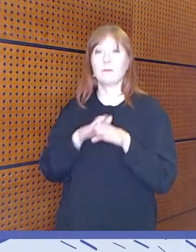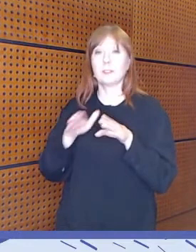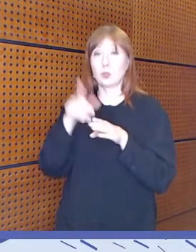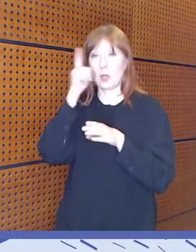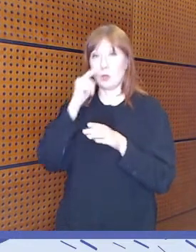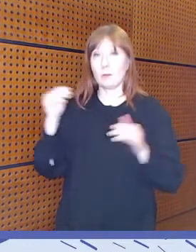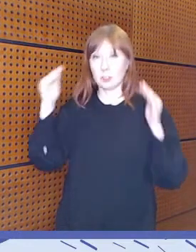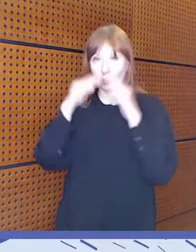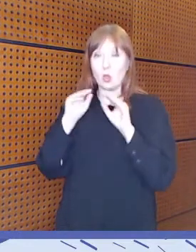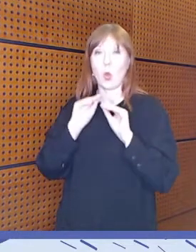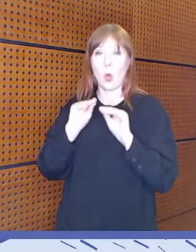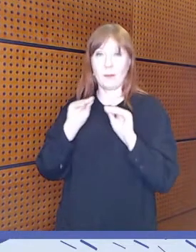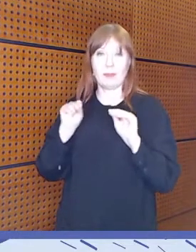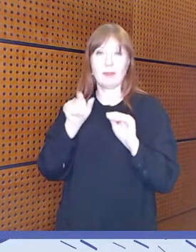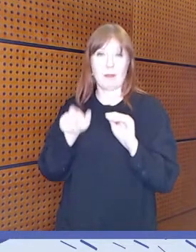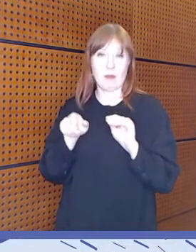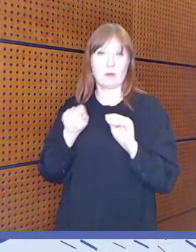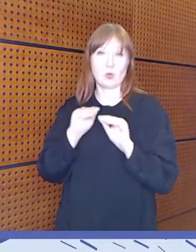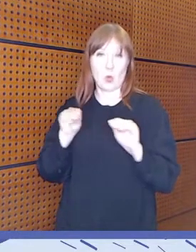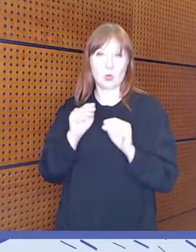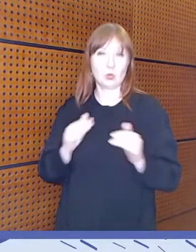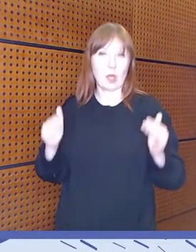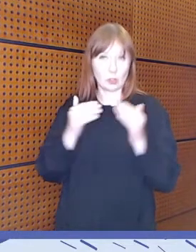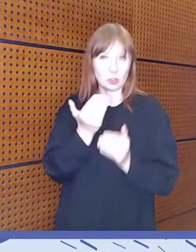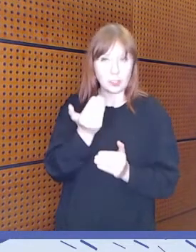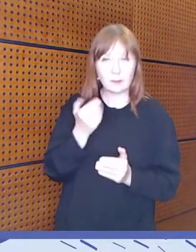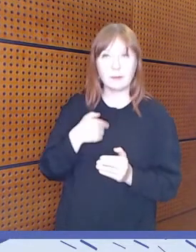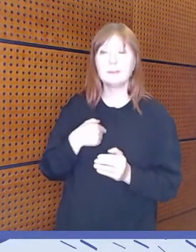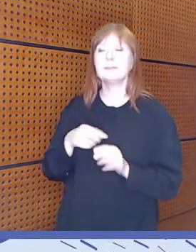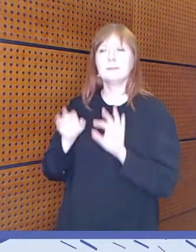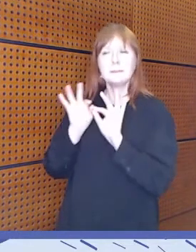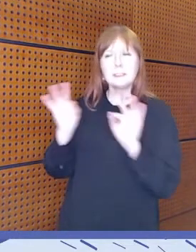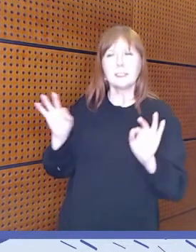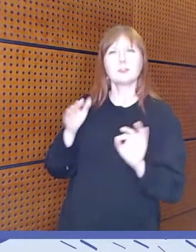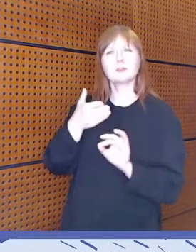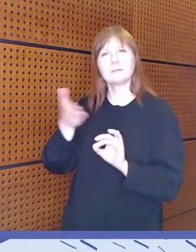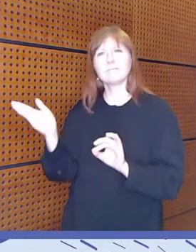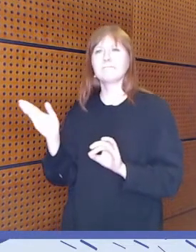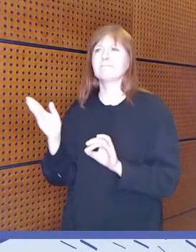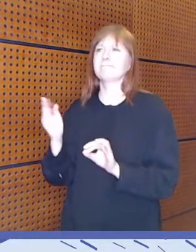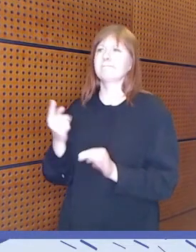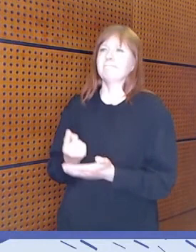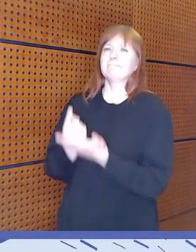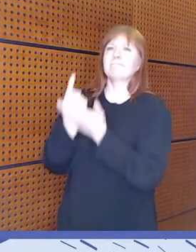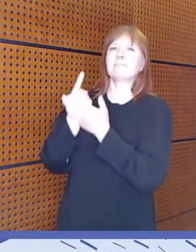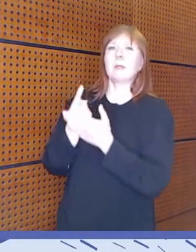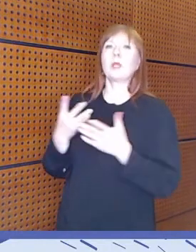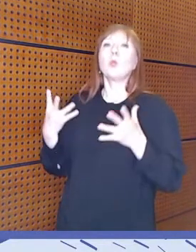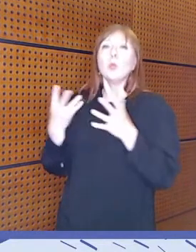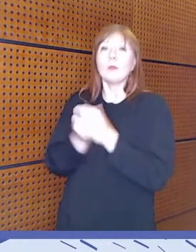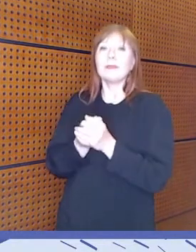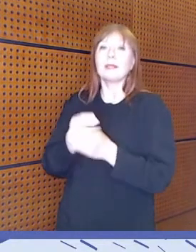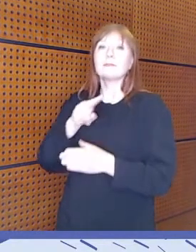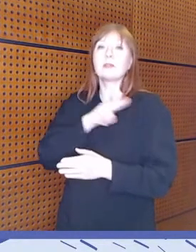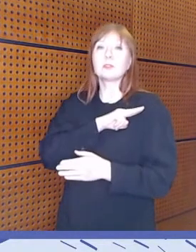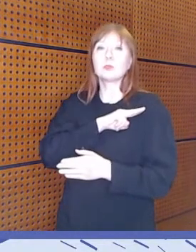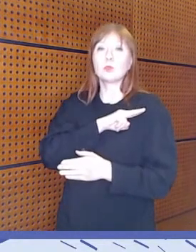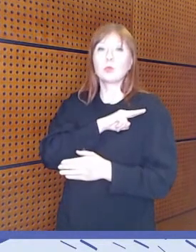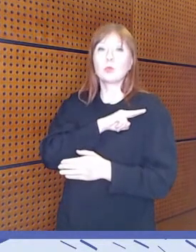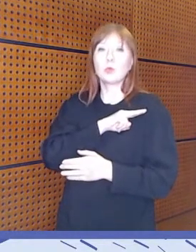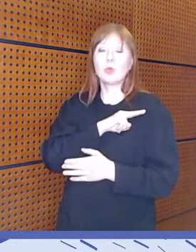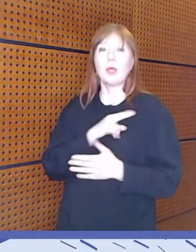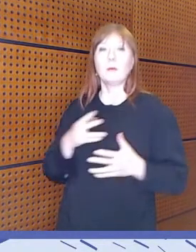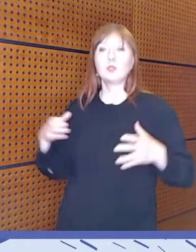Aivan ihanasti olette nostaneet tätä yhteisvastuuta ja yhteisöllistä